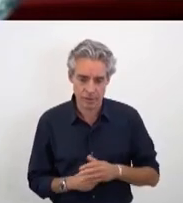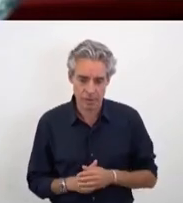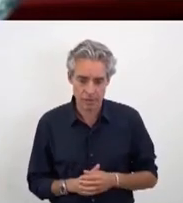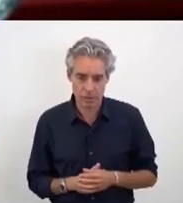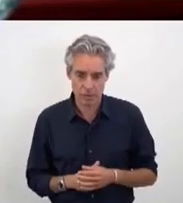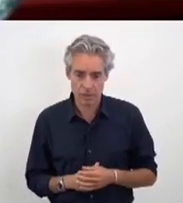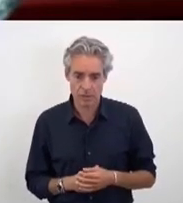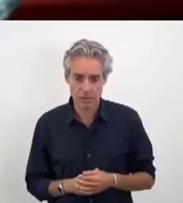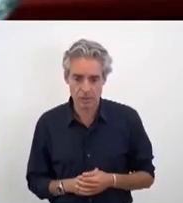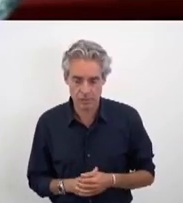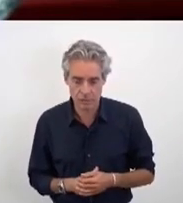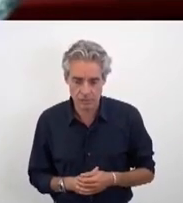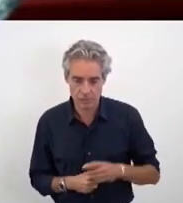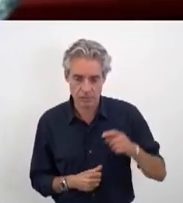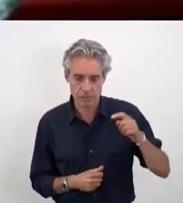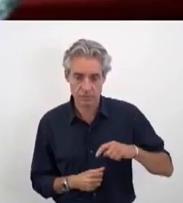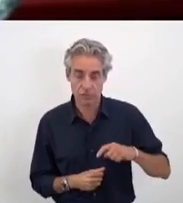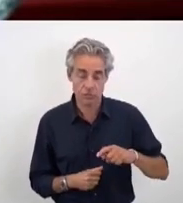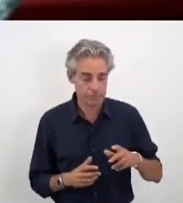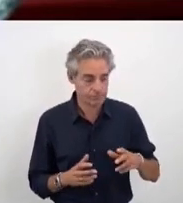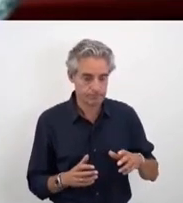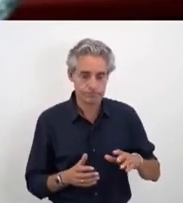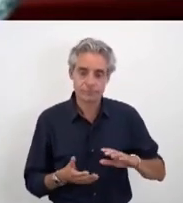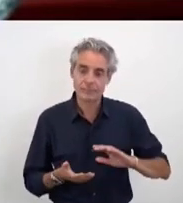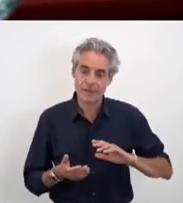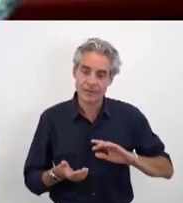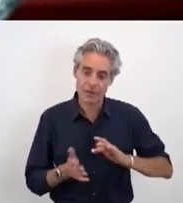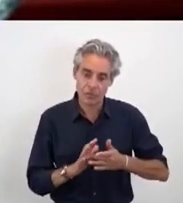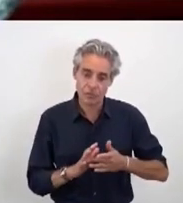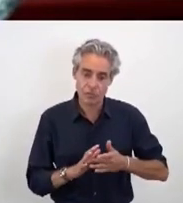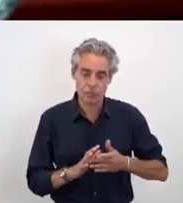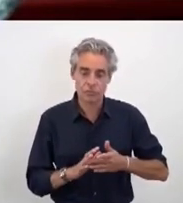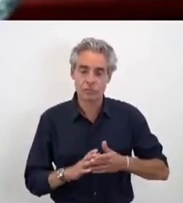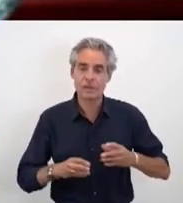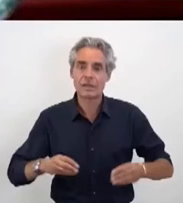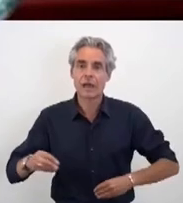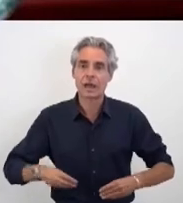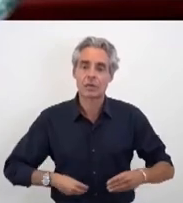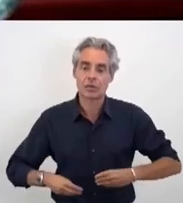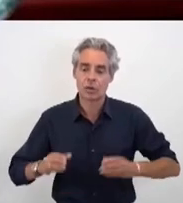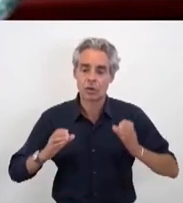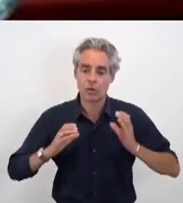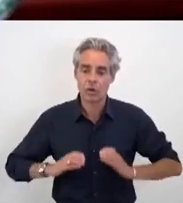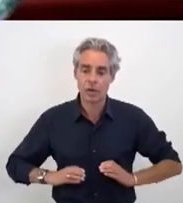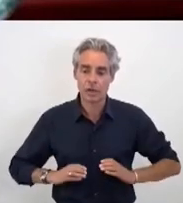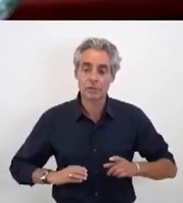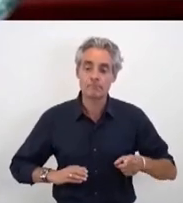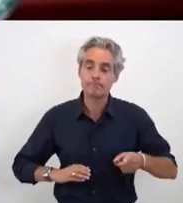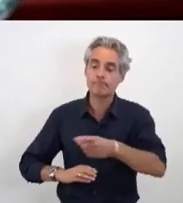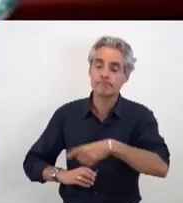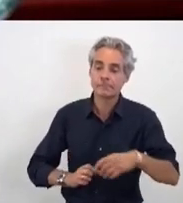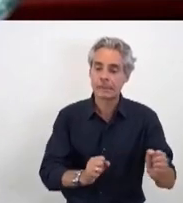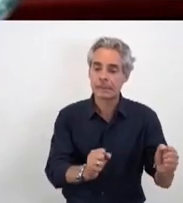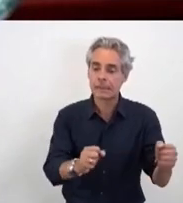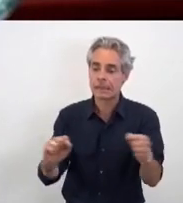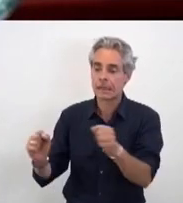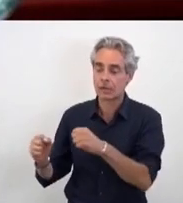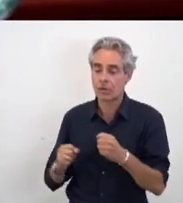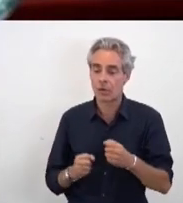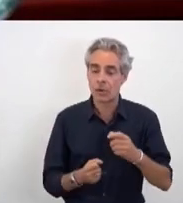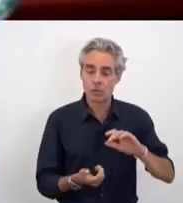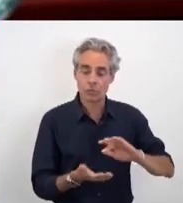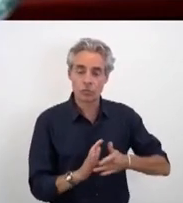qu'on arrive à avoir un accord avec l'ensemble des principaux de collège pour que chaque élève en